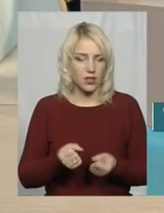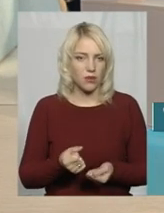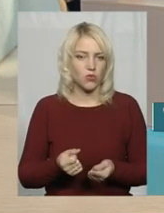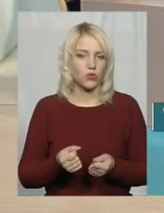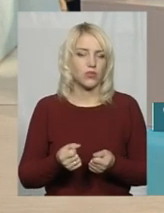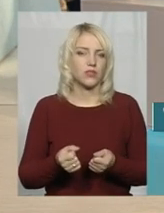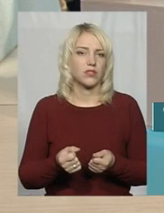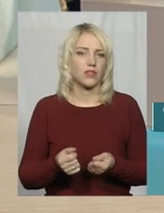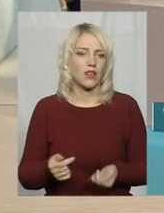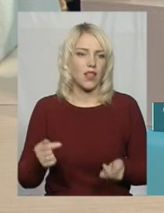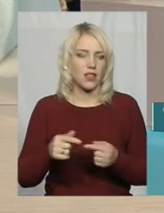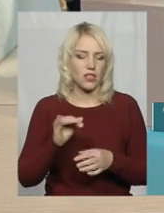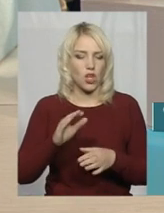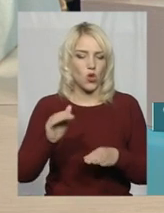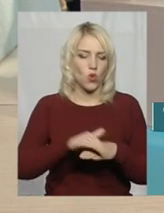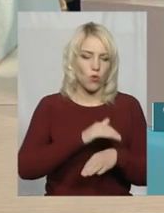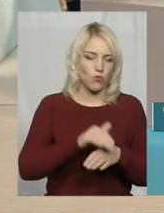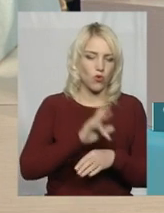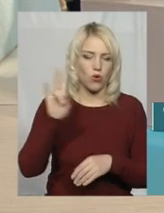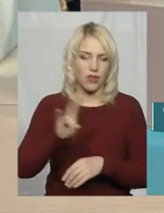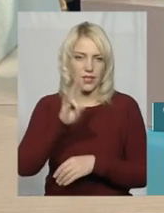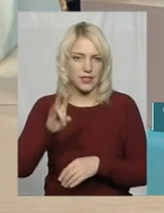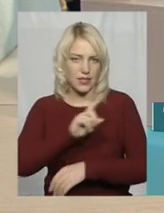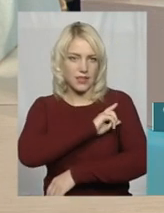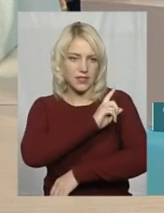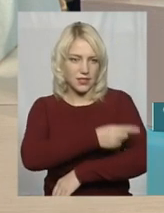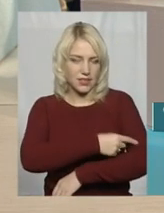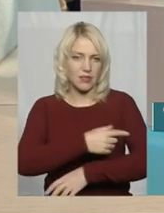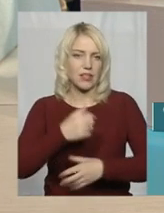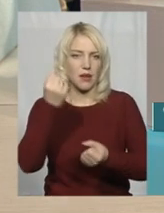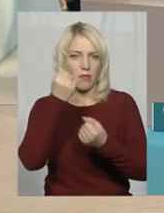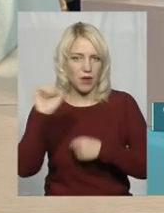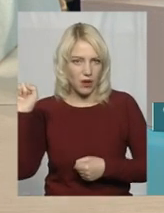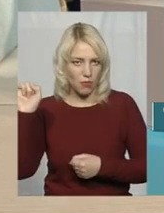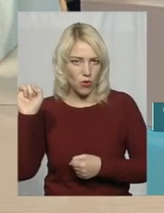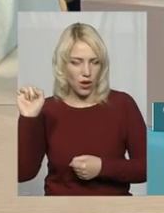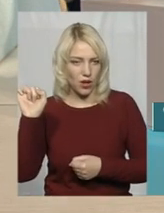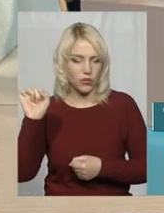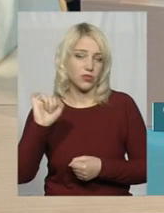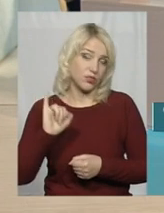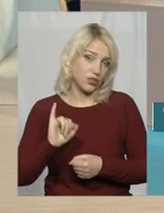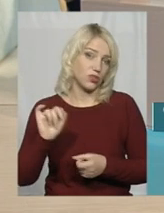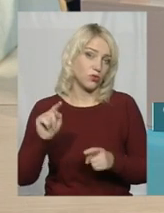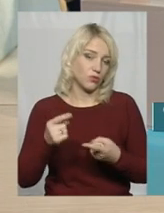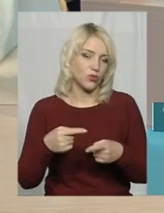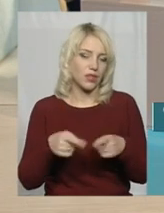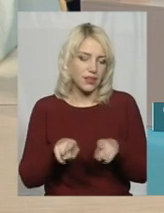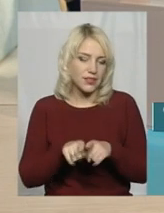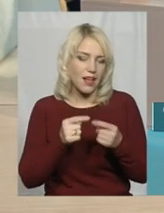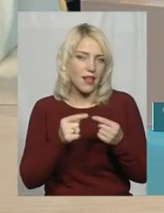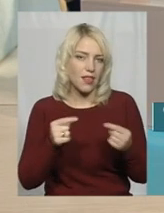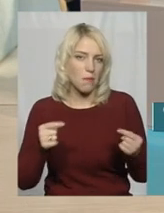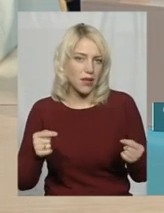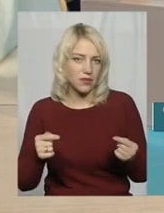добро, християнські сили торжествують, перемагають. Тому такі елементи, вони